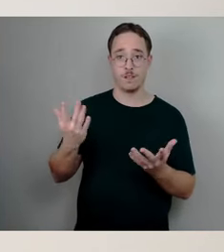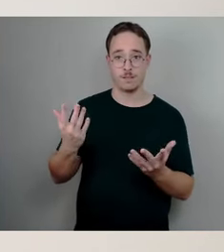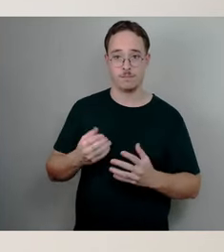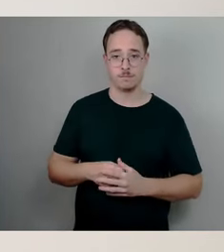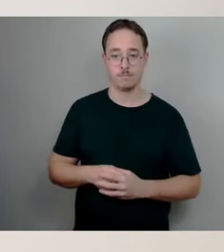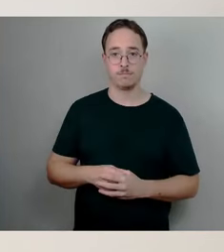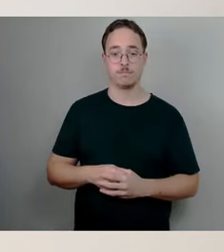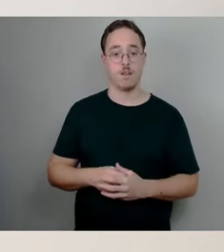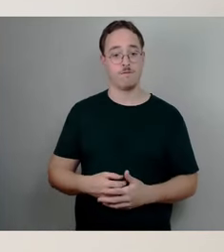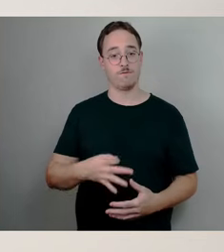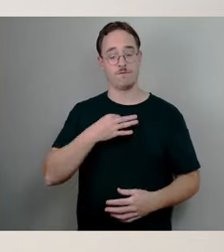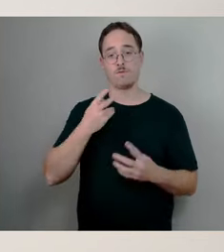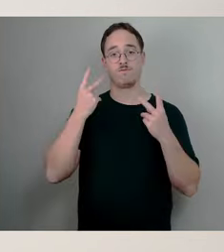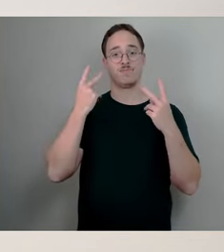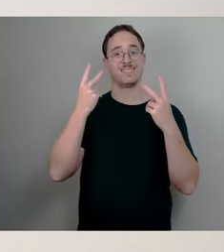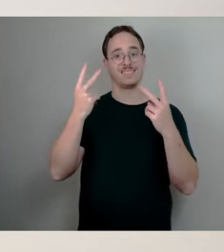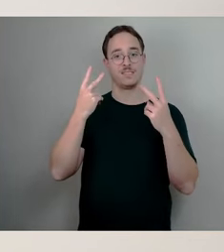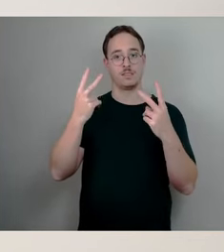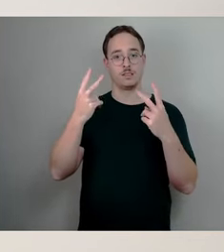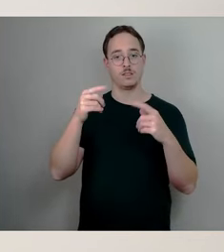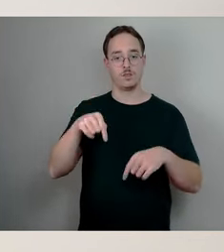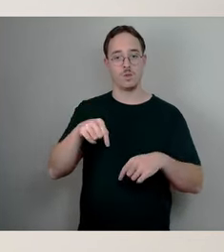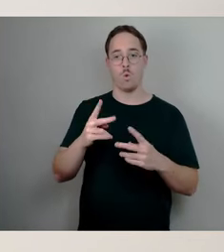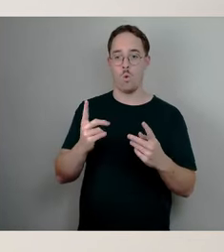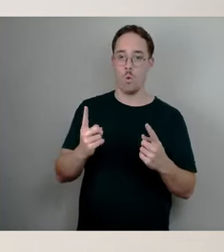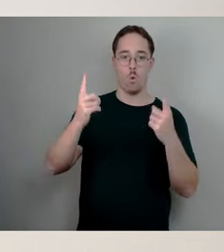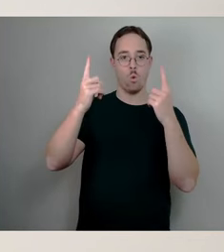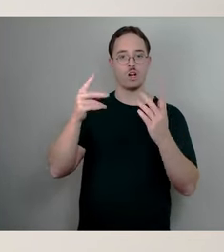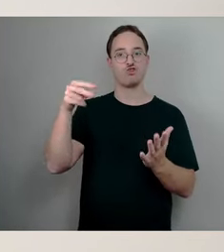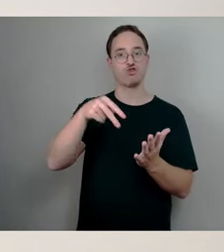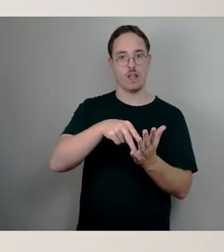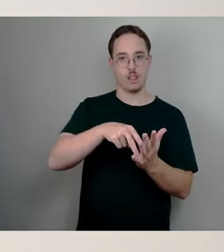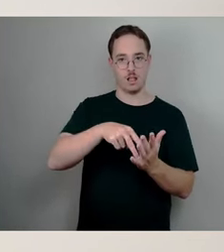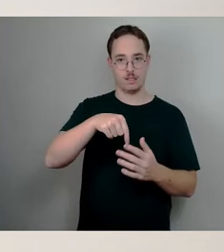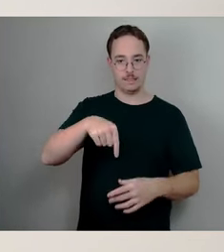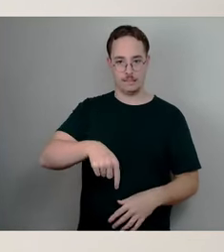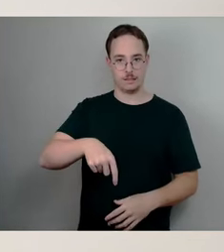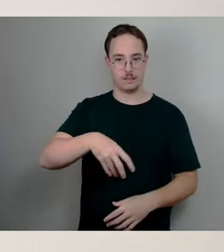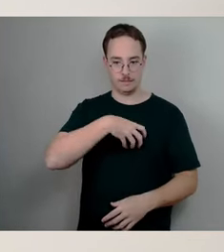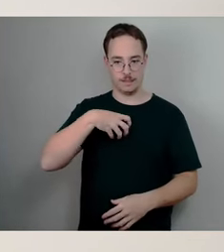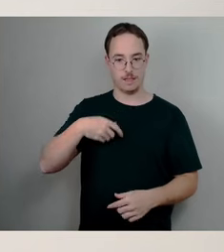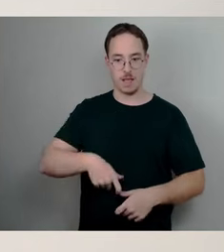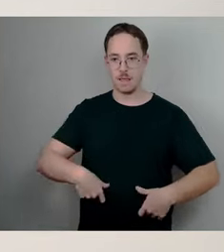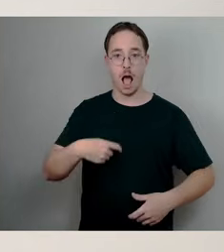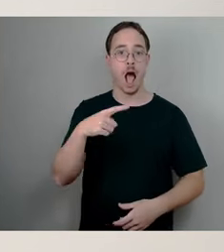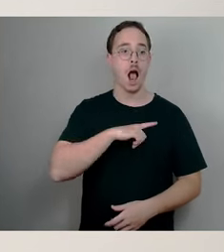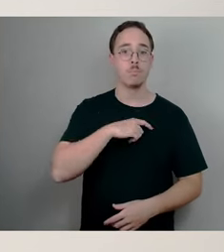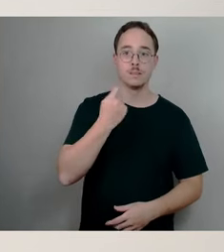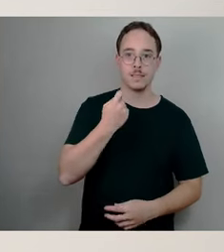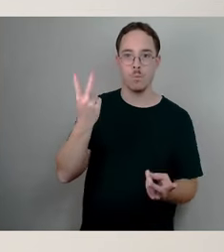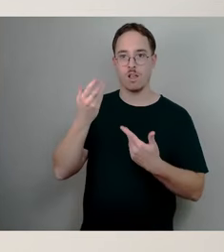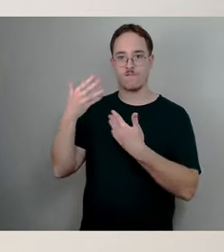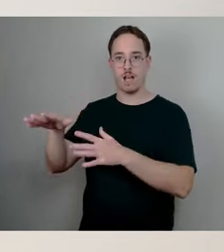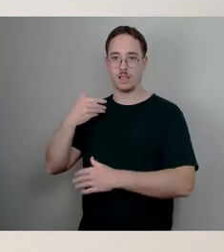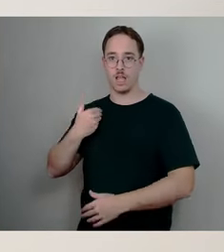legen müssen, dass wir also den hohen Standard, den wir bisher in den Dresdner Kitas, egal Eigenbetrieb oder freie Träger, uns